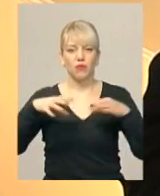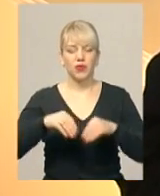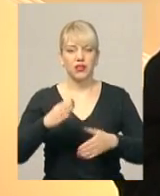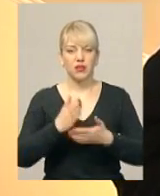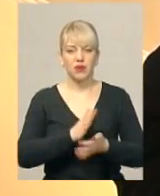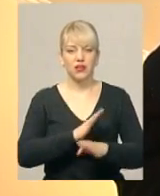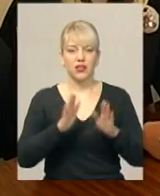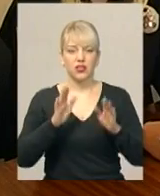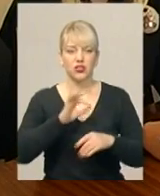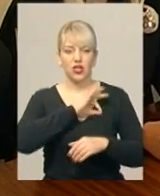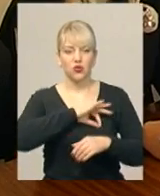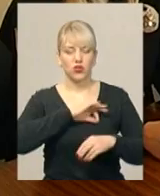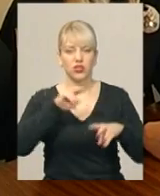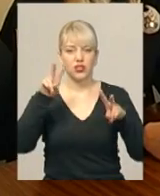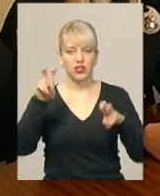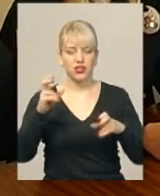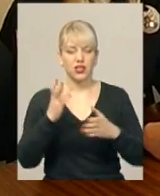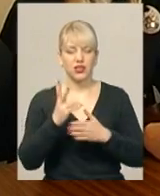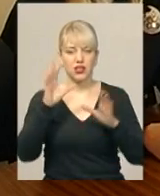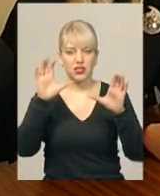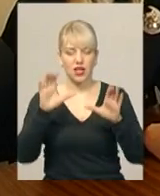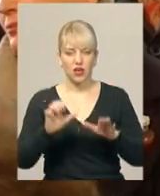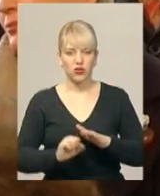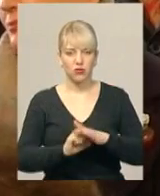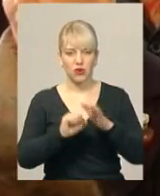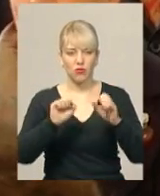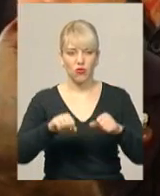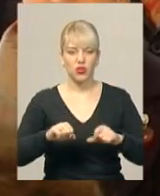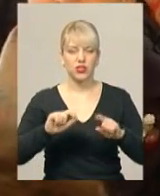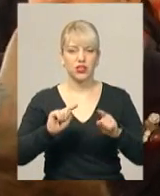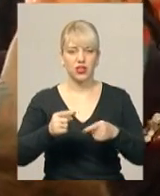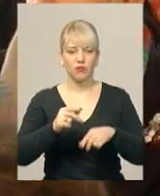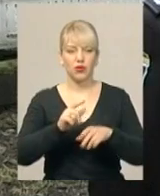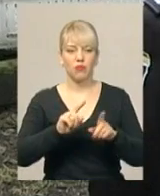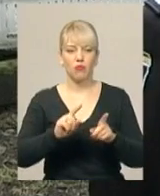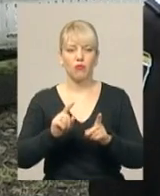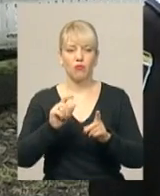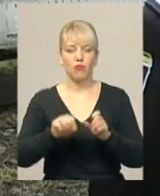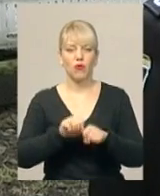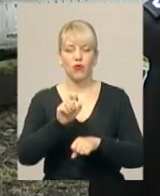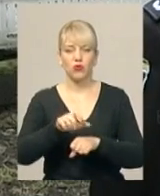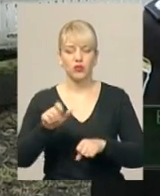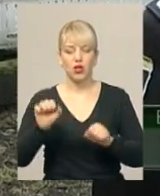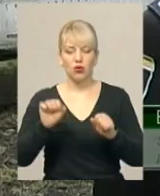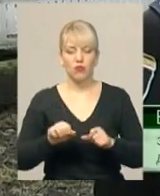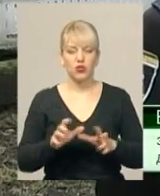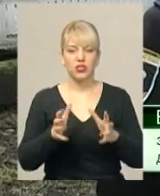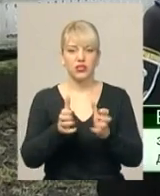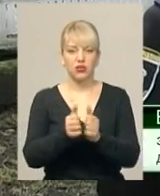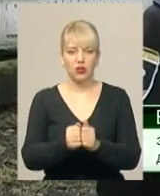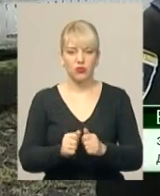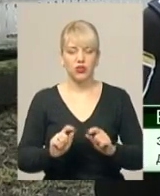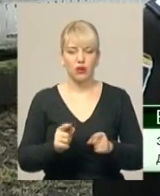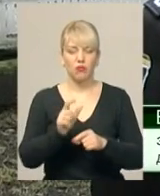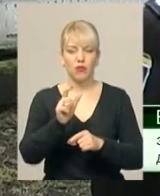має не лише юридичний статус, але й на законних підставах може затримувати правопорушників. Може затримувати правопорушників